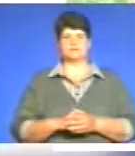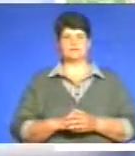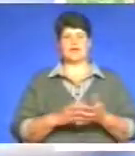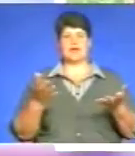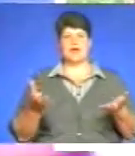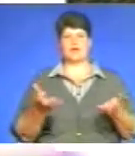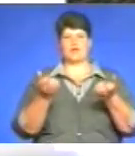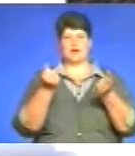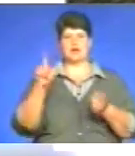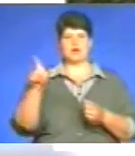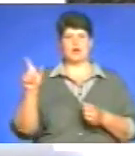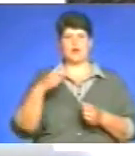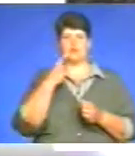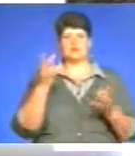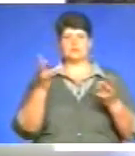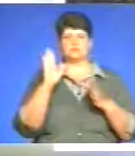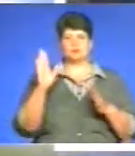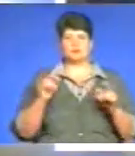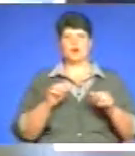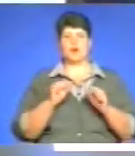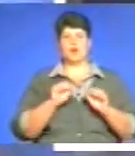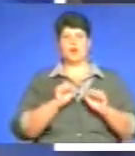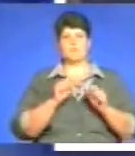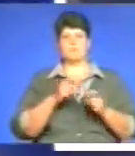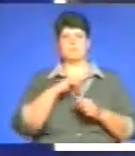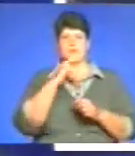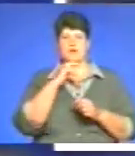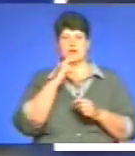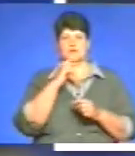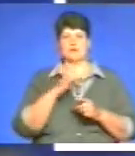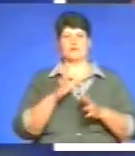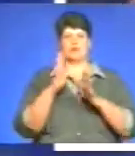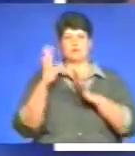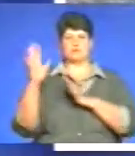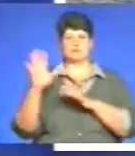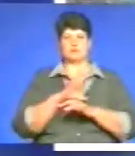Рятувальники закликають бути обережними під час відпочинку в лісі, щоб не спричинити пожежі.